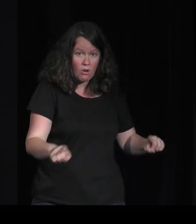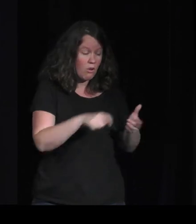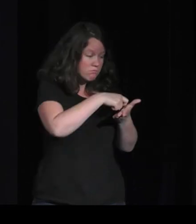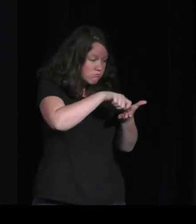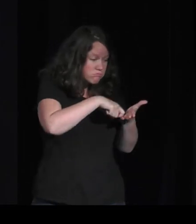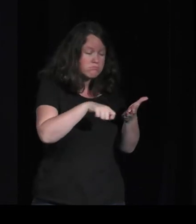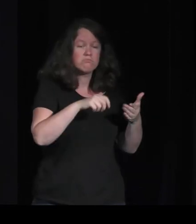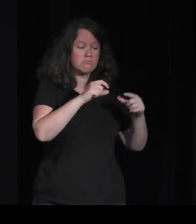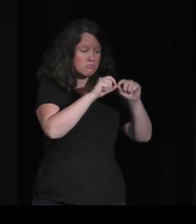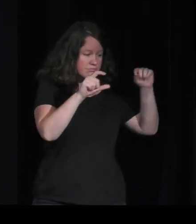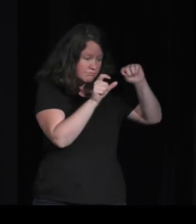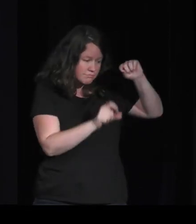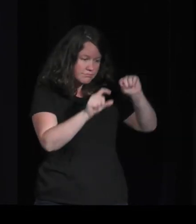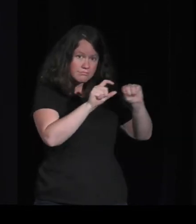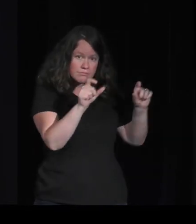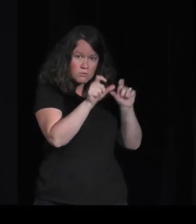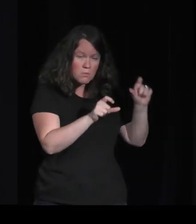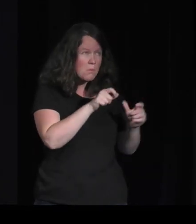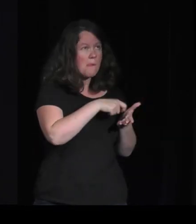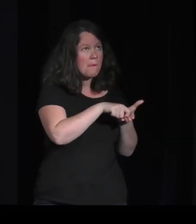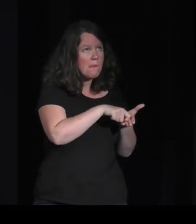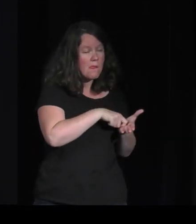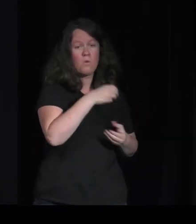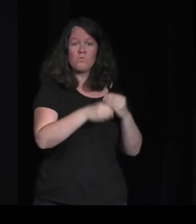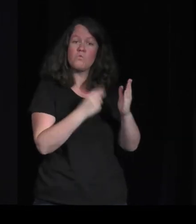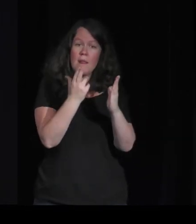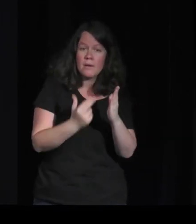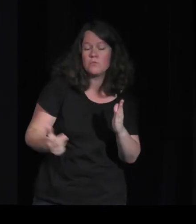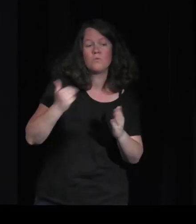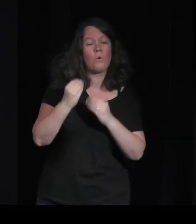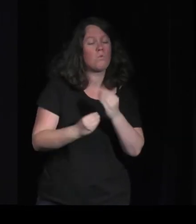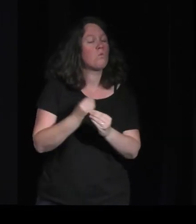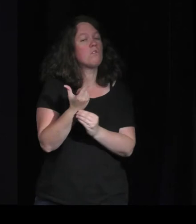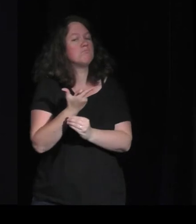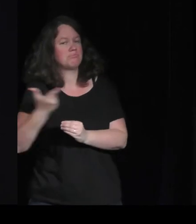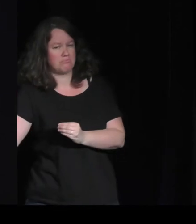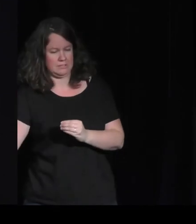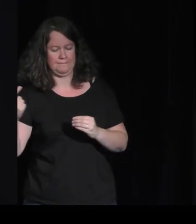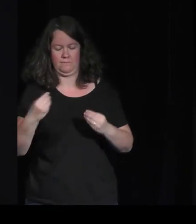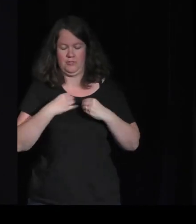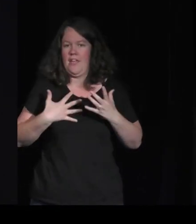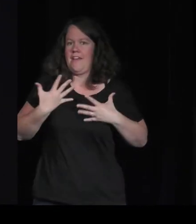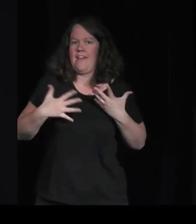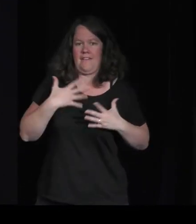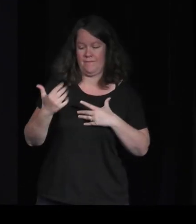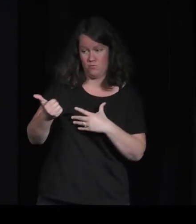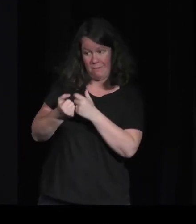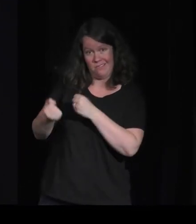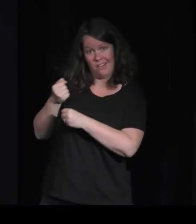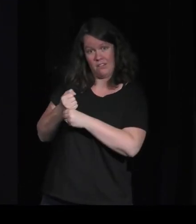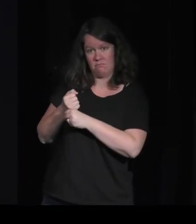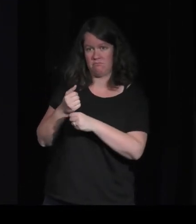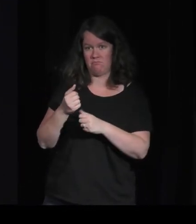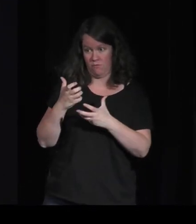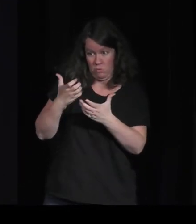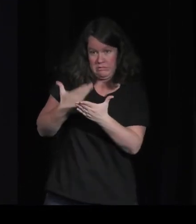peinture, mais au fond, il crée un concept, crée des notions pour caractériser ces moments d'engagement